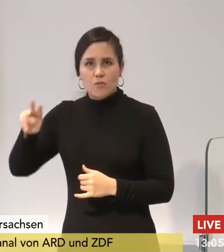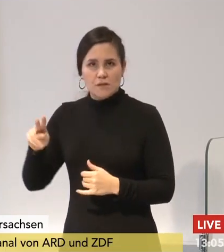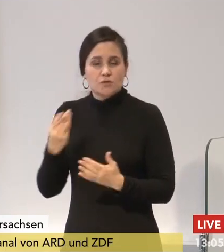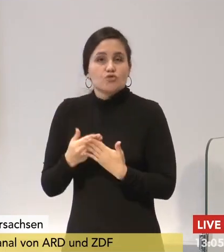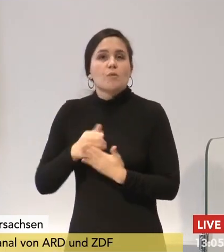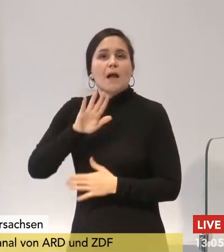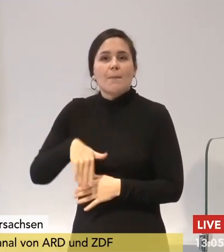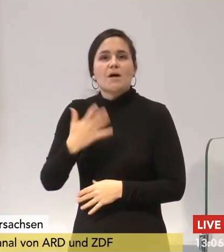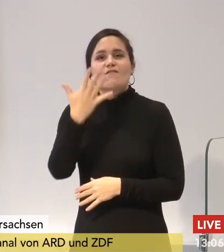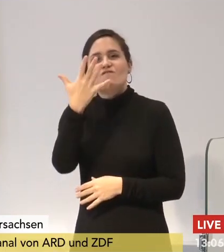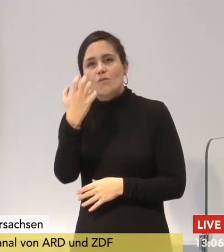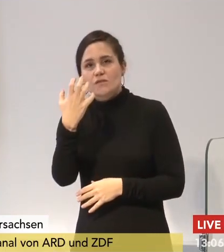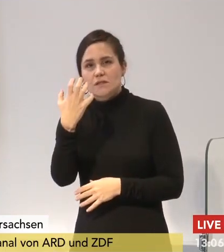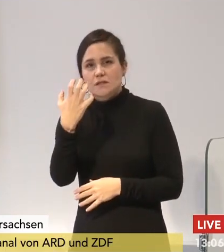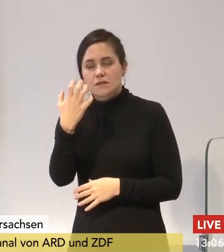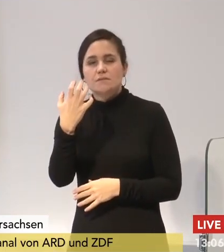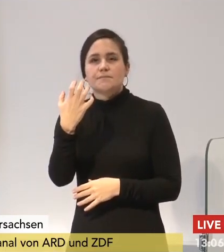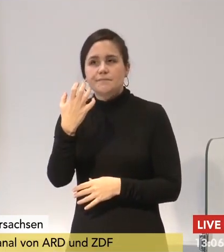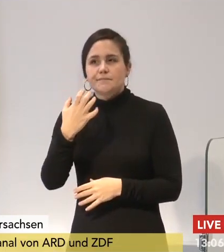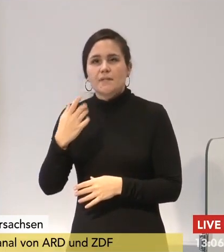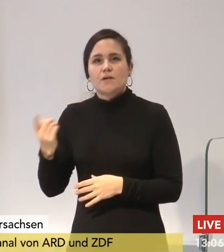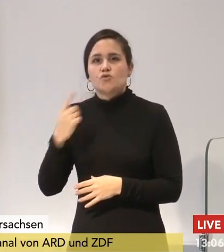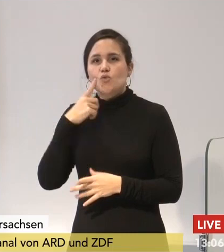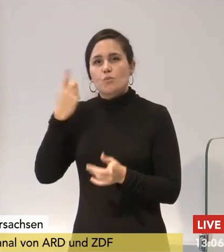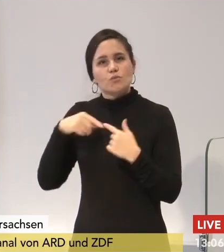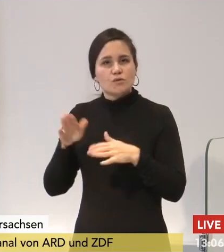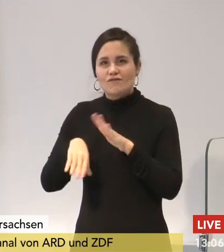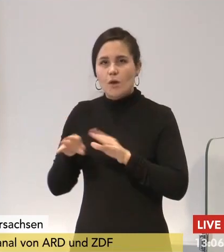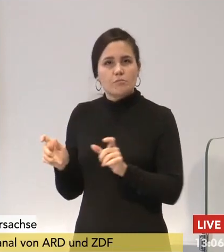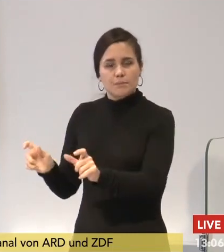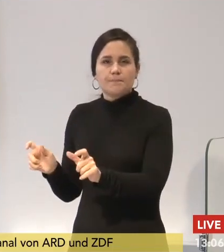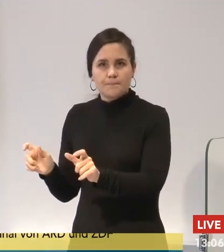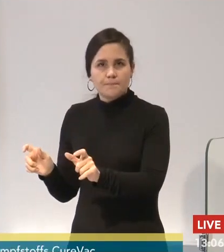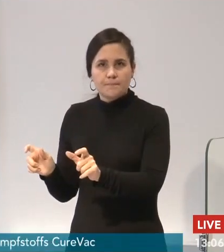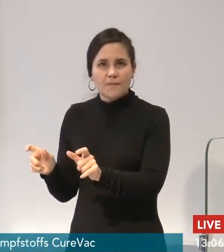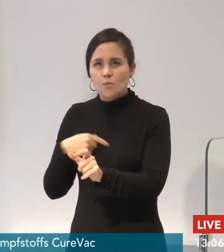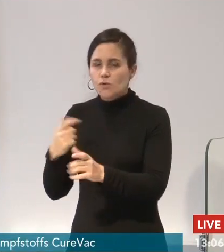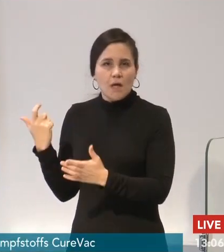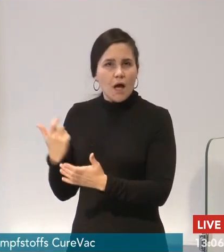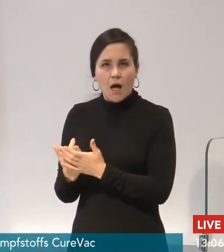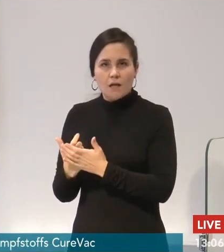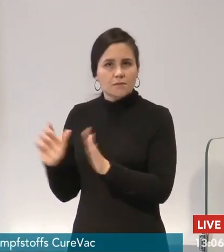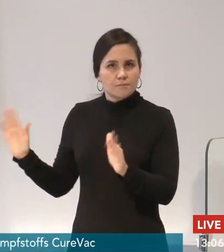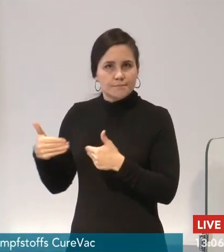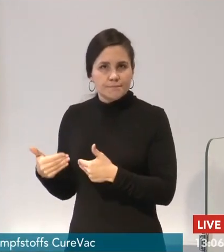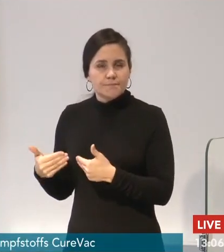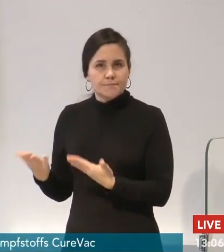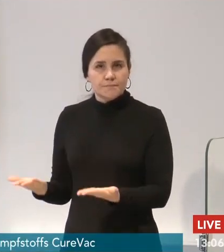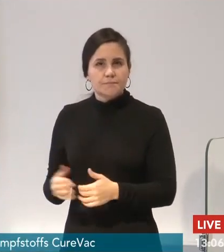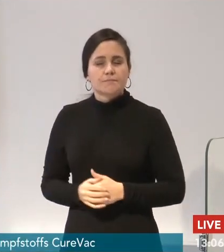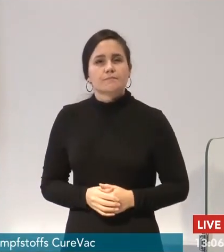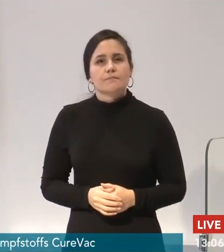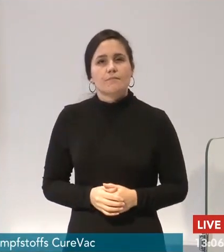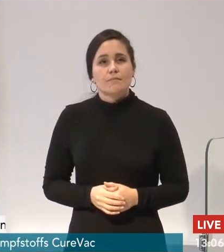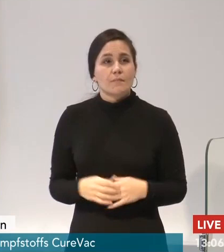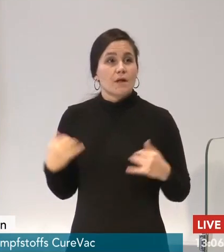der Zustand, wo man intervenieren muss, wo harte Bremsen eingezogen werden. Wir glauben nach allem, was wir erlebt haben,